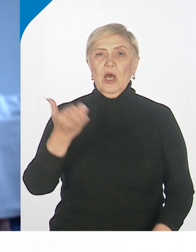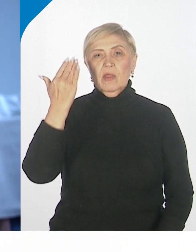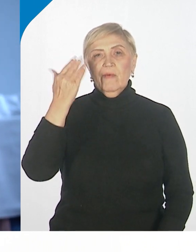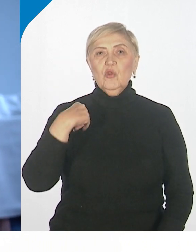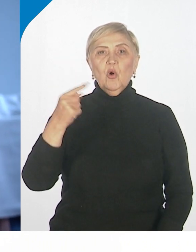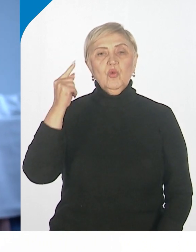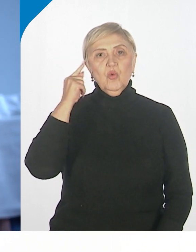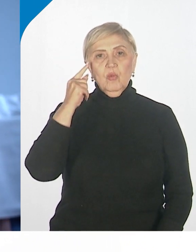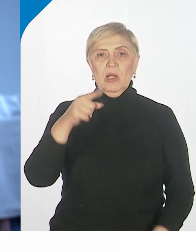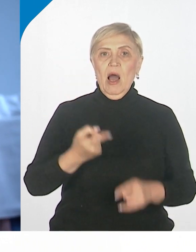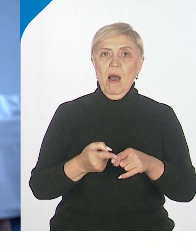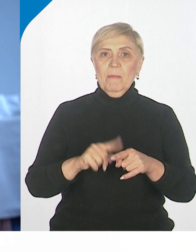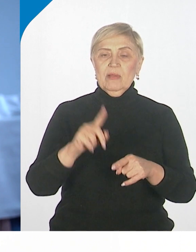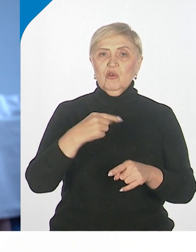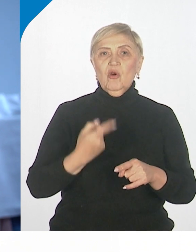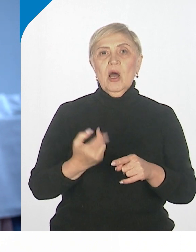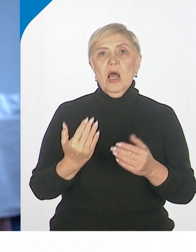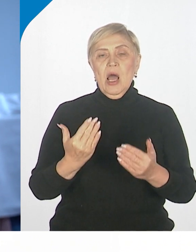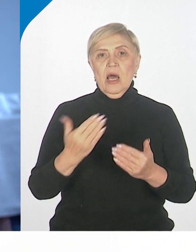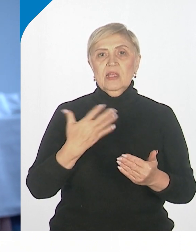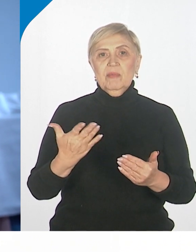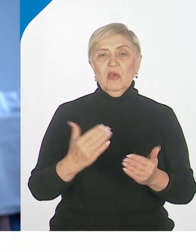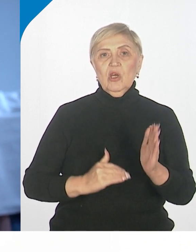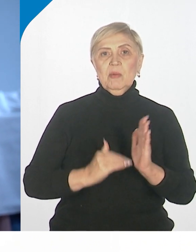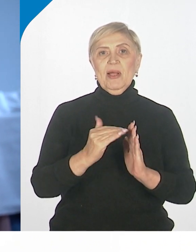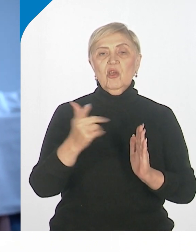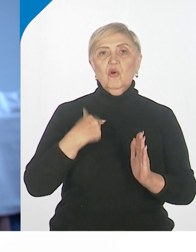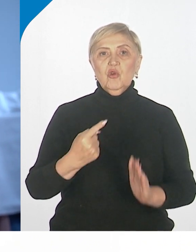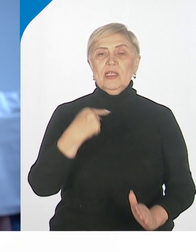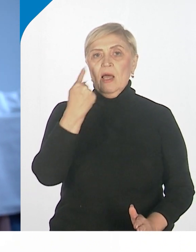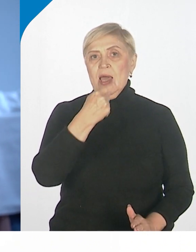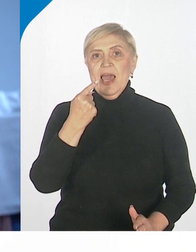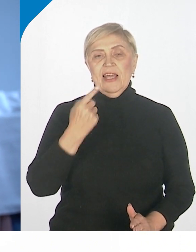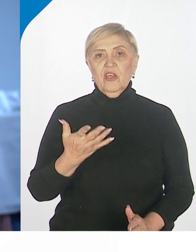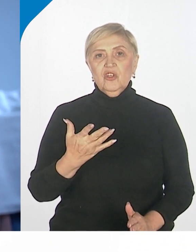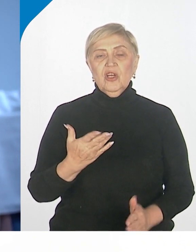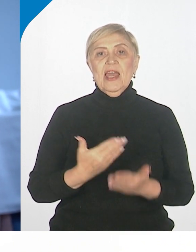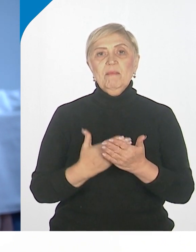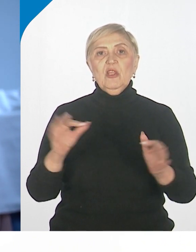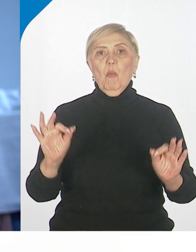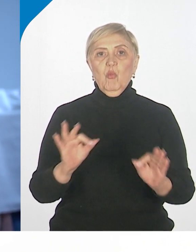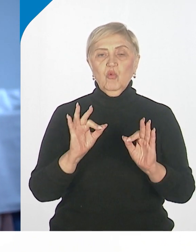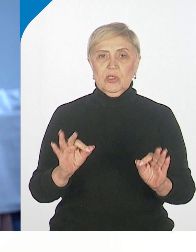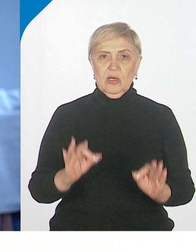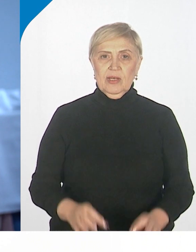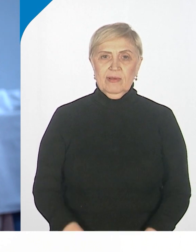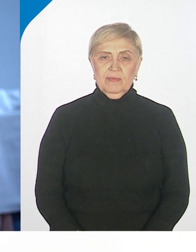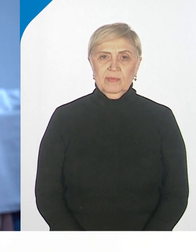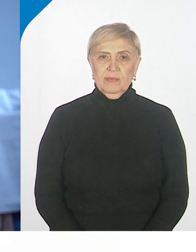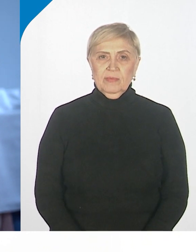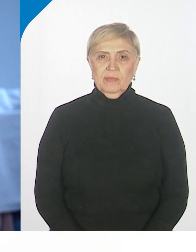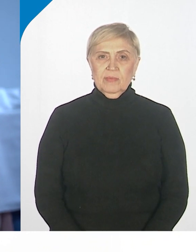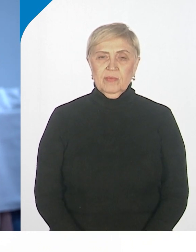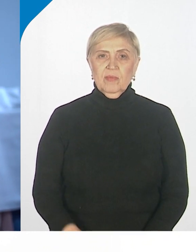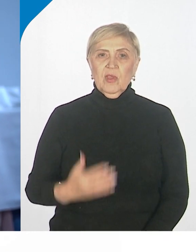Что может быть именно это именно у меня речь подняла. Именно музыка. Потому что я тоже любил как-то там пенариваться